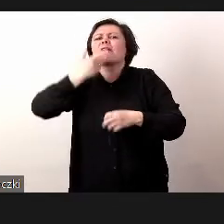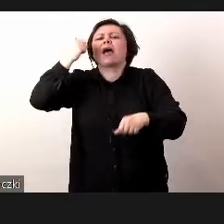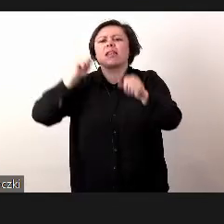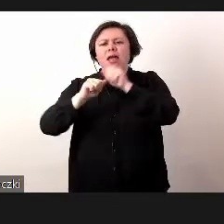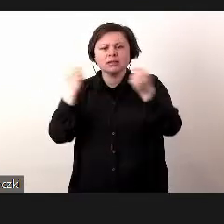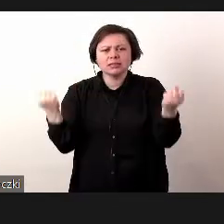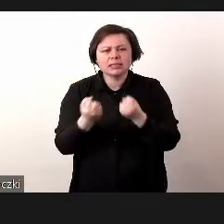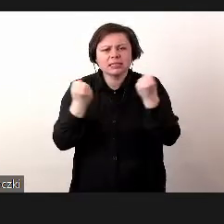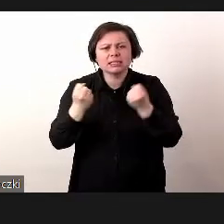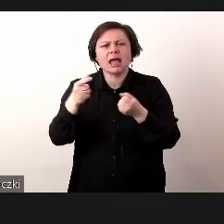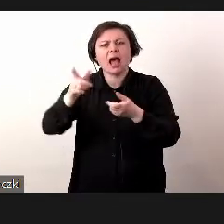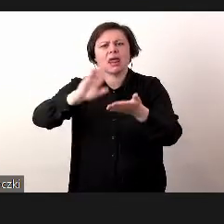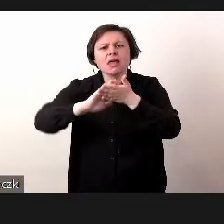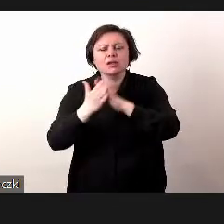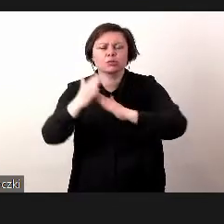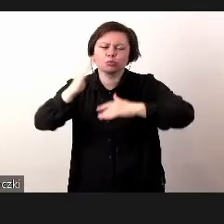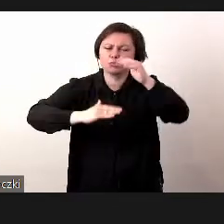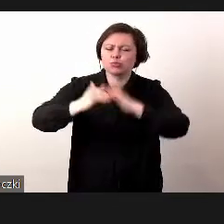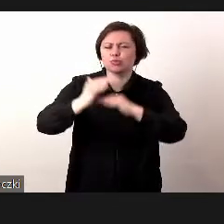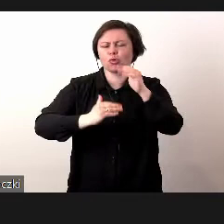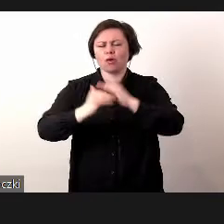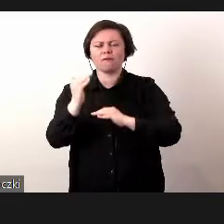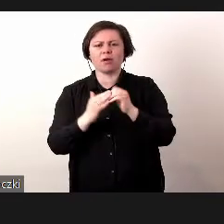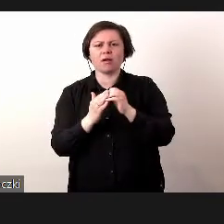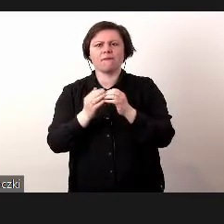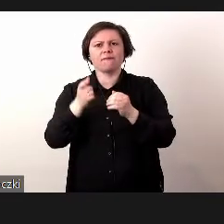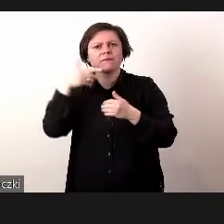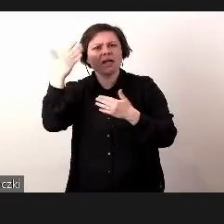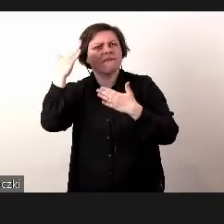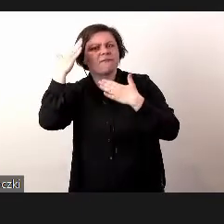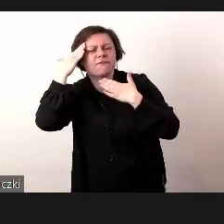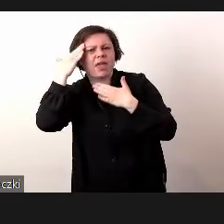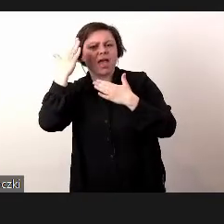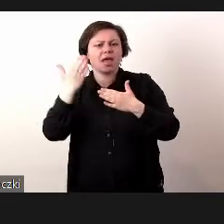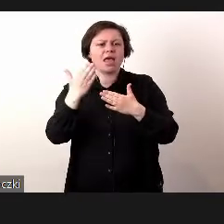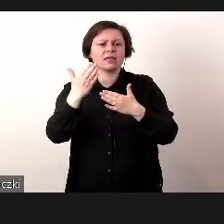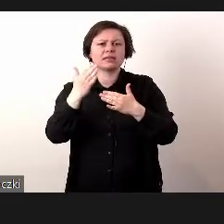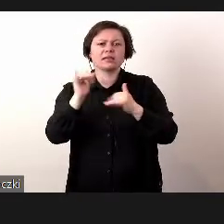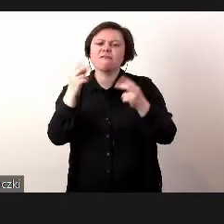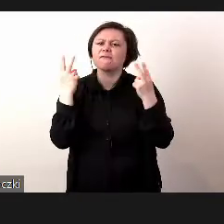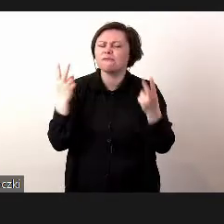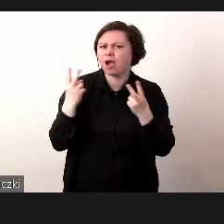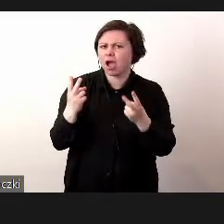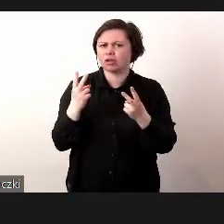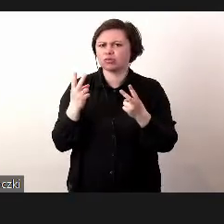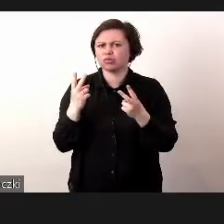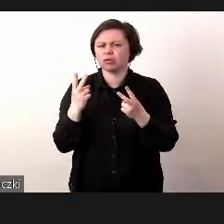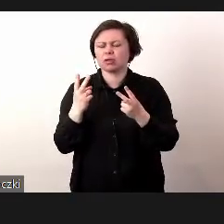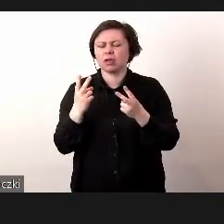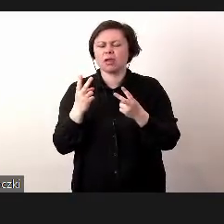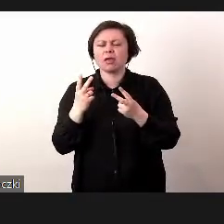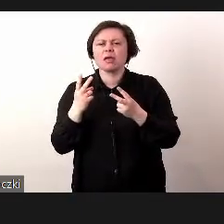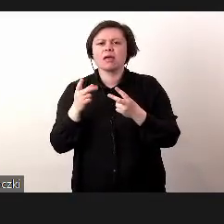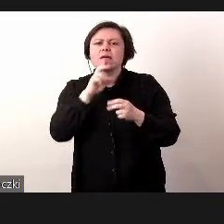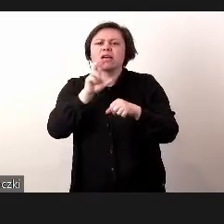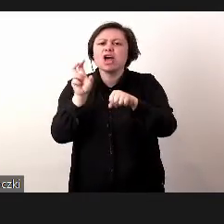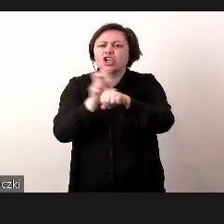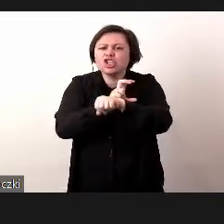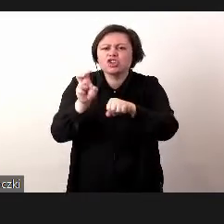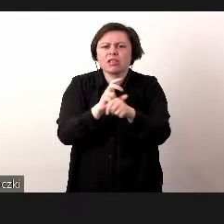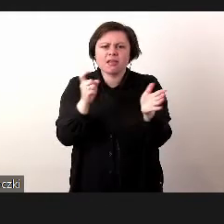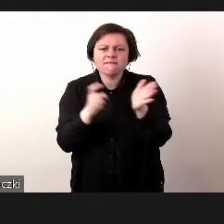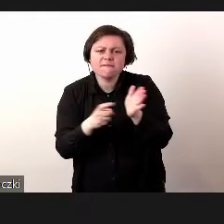stara się na rynku budować wiedzę na temat właśnie istoty, tak naprawdę inżynierii